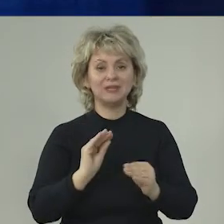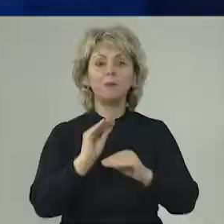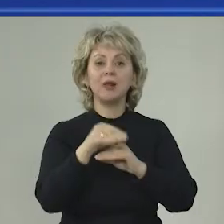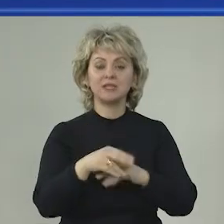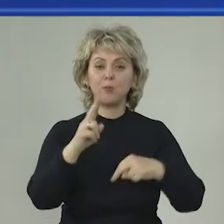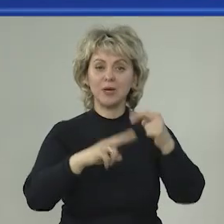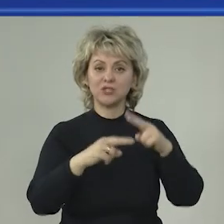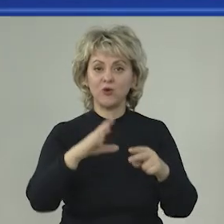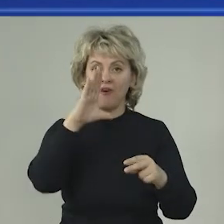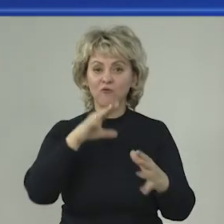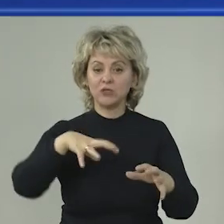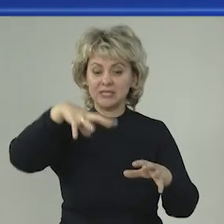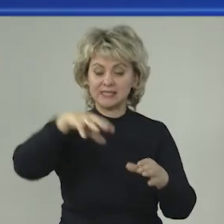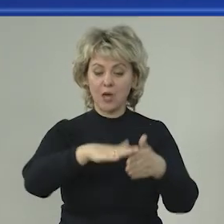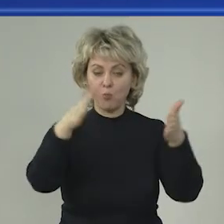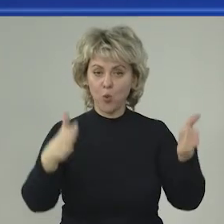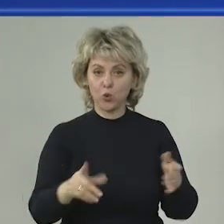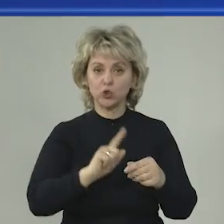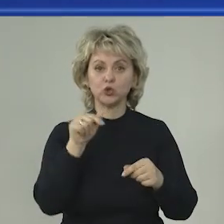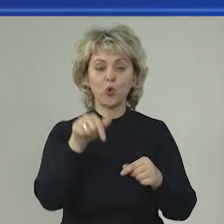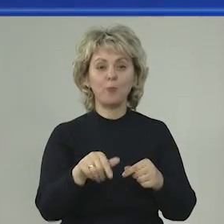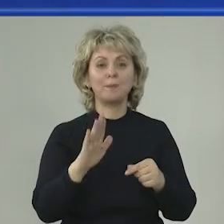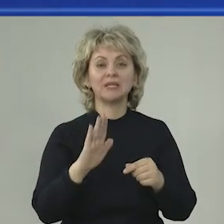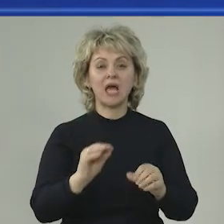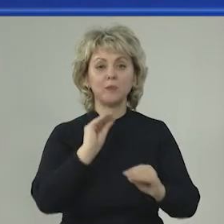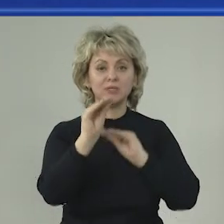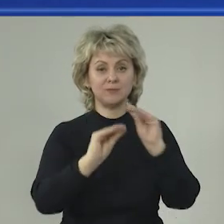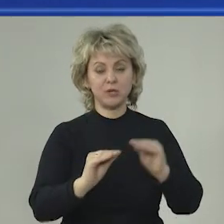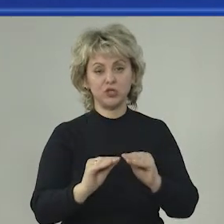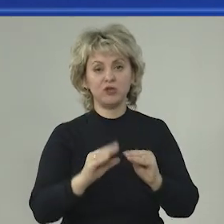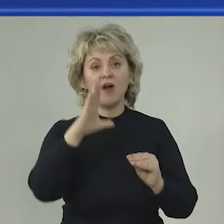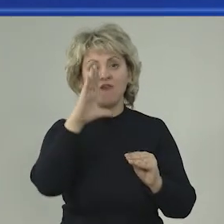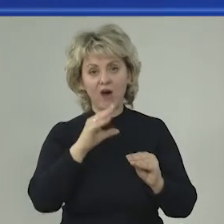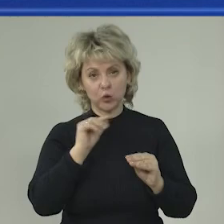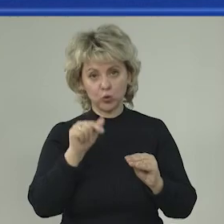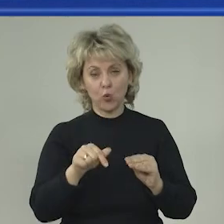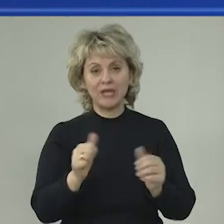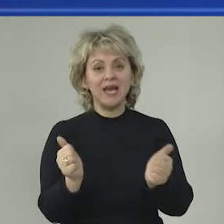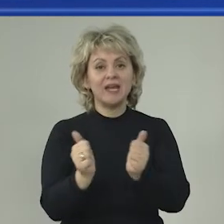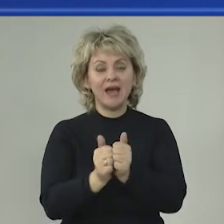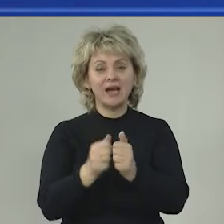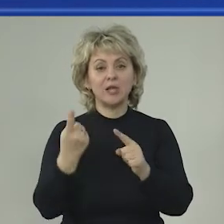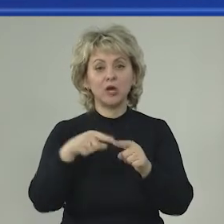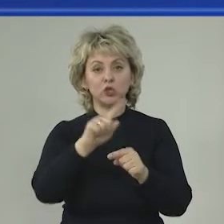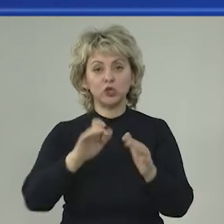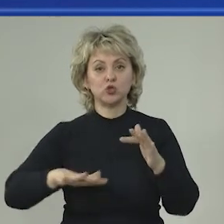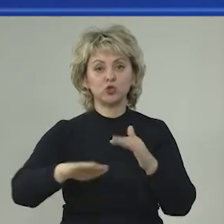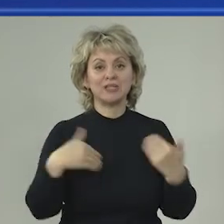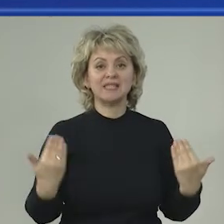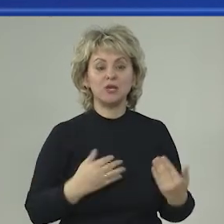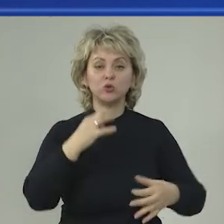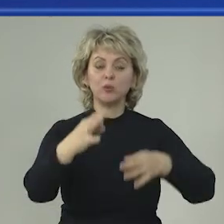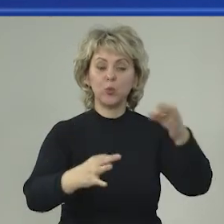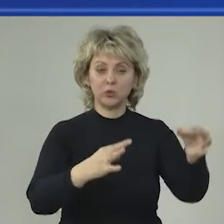дополнительно построить водозаборы для того, чтобы потенциально обеспечить водой прилегающие к этой зоне